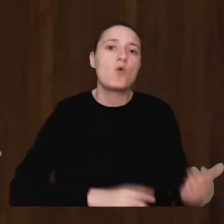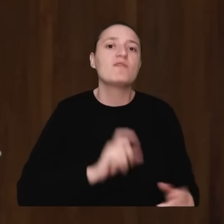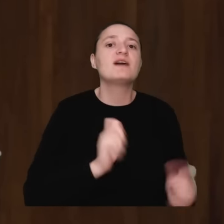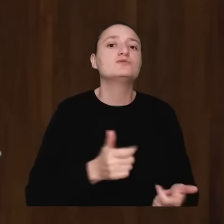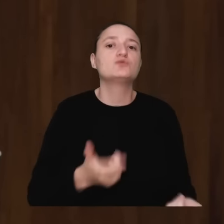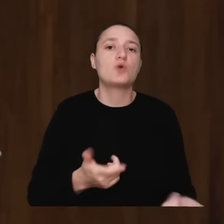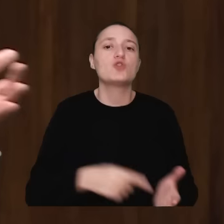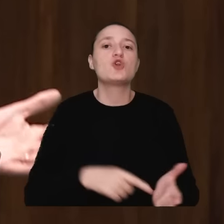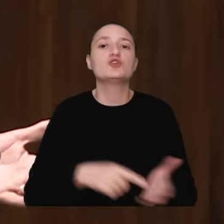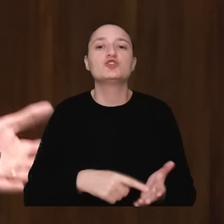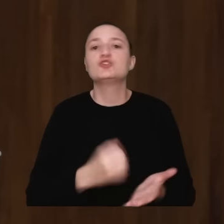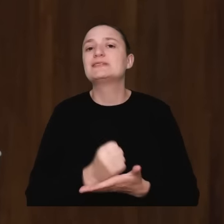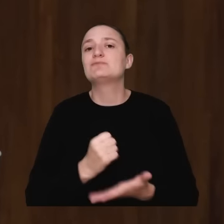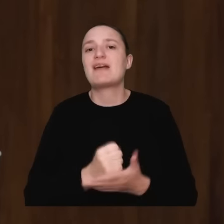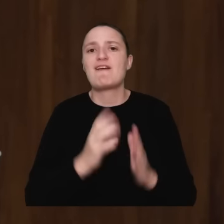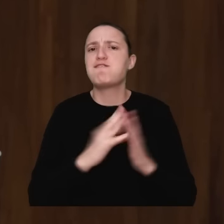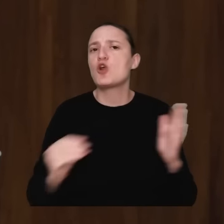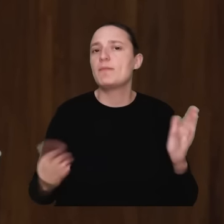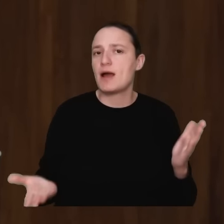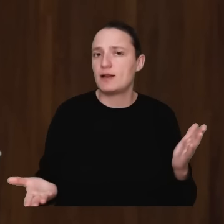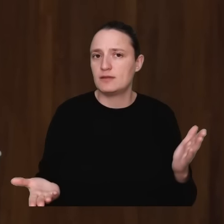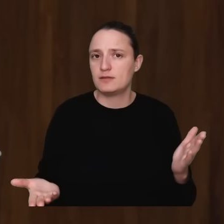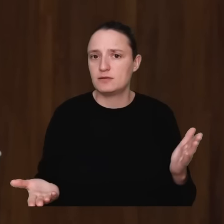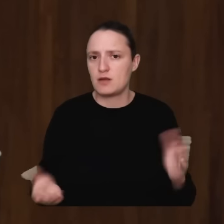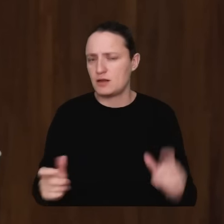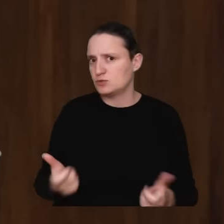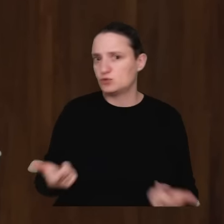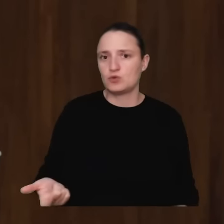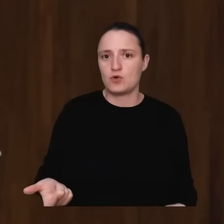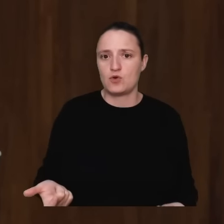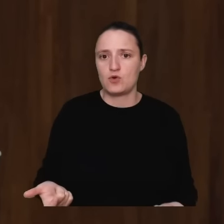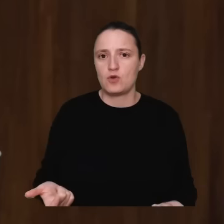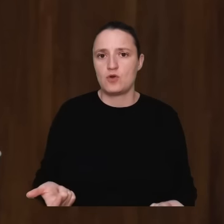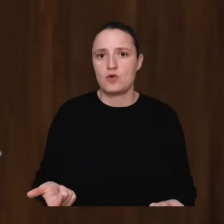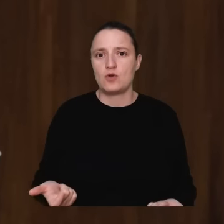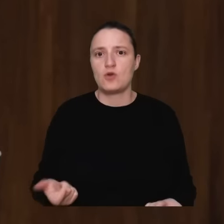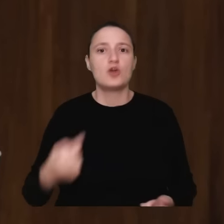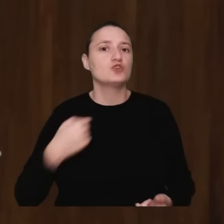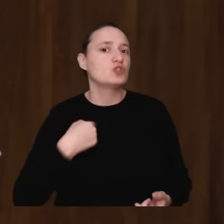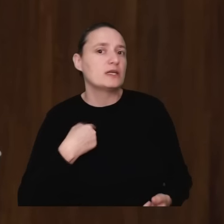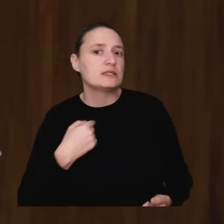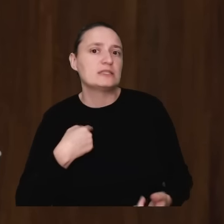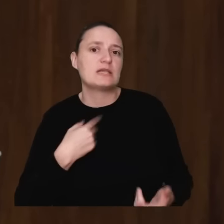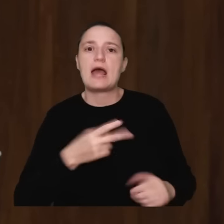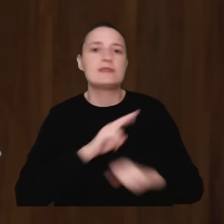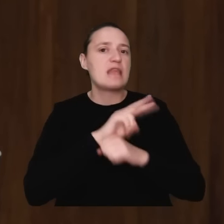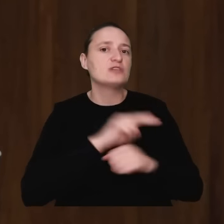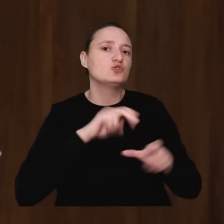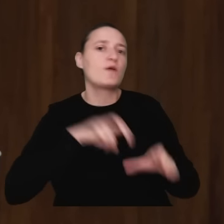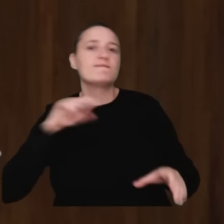kwestii formalnych. Ale czego dotyczy szanowni państwo? Rzekomo miałem wyłączyć się z nadzorowania nad